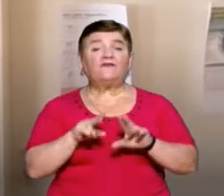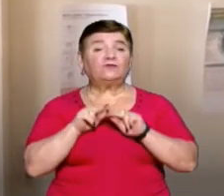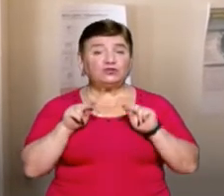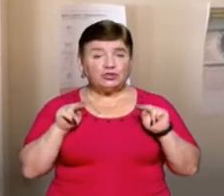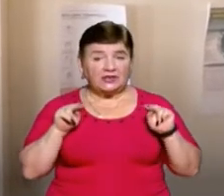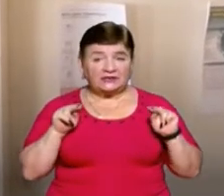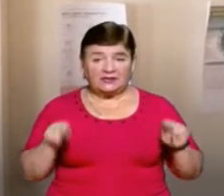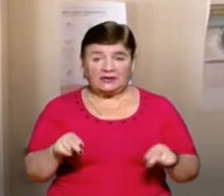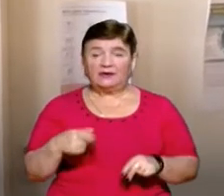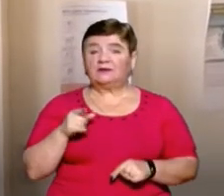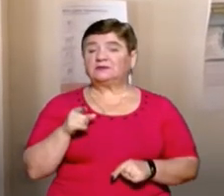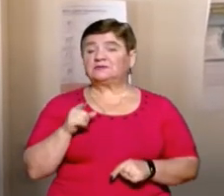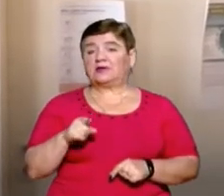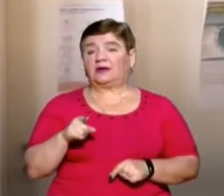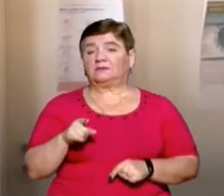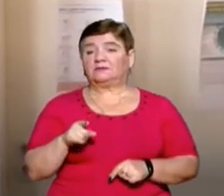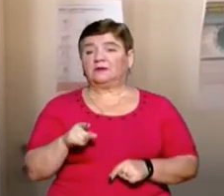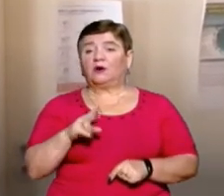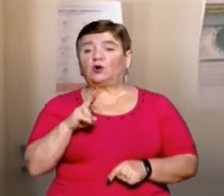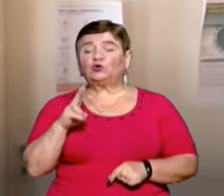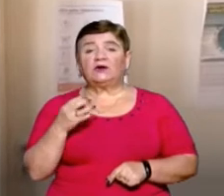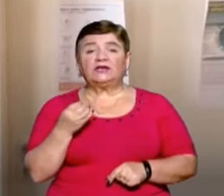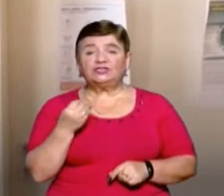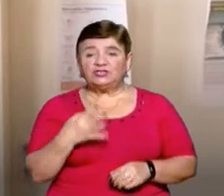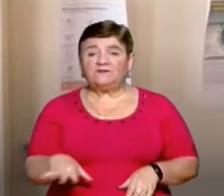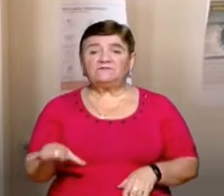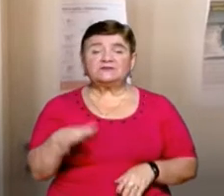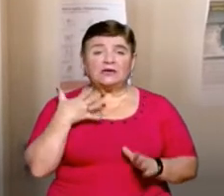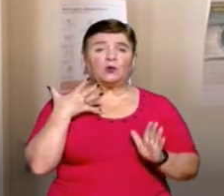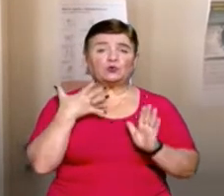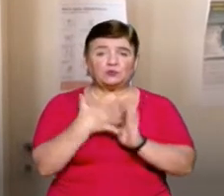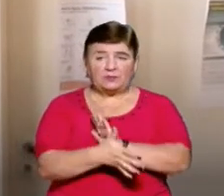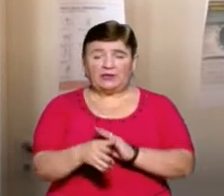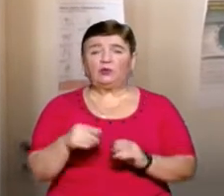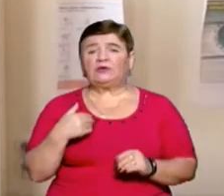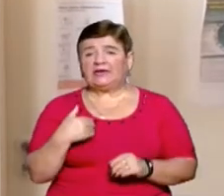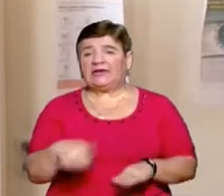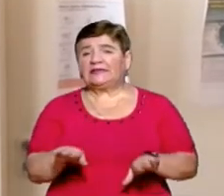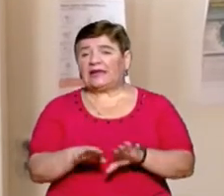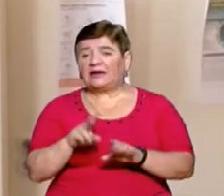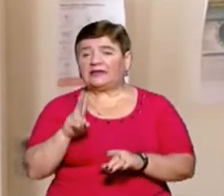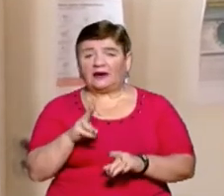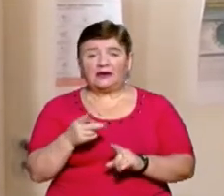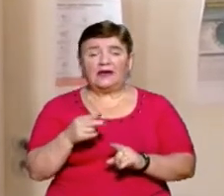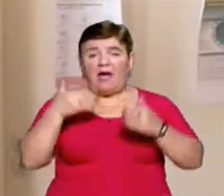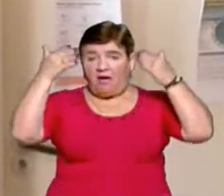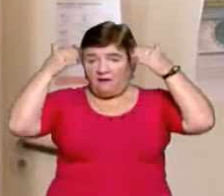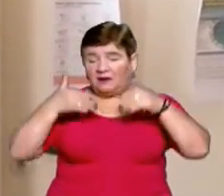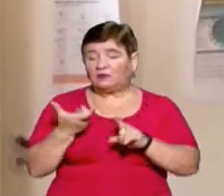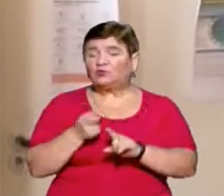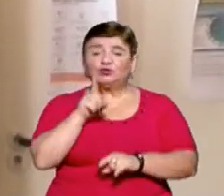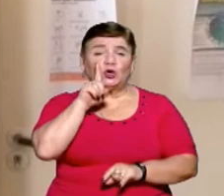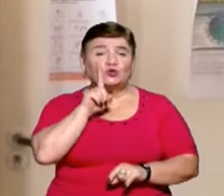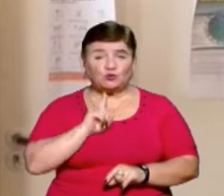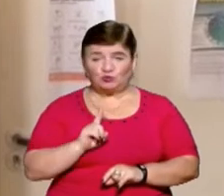45 хвилин на уроці, а хто ще носить окуляри, то всі розуміють знаходитися. А так екран це дуже зручно, тому